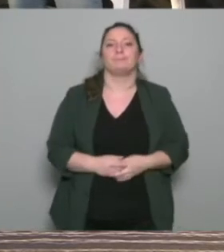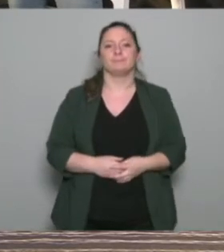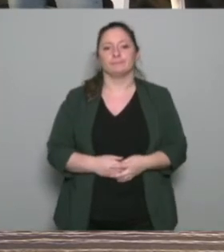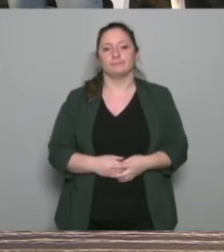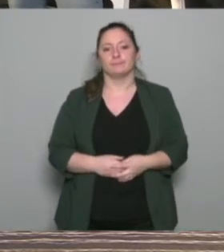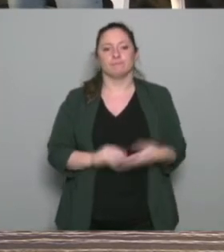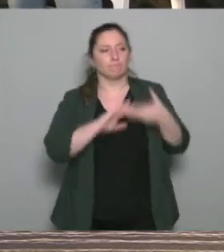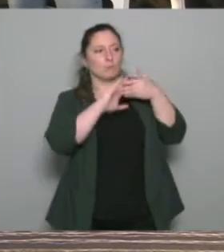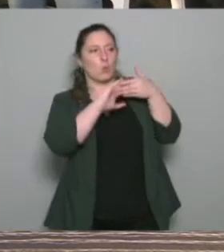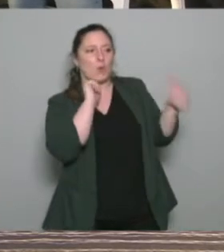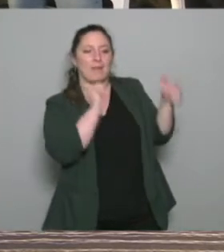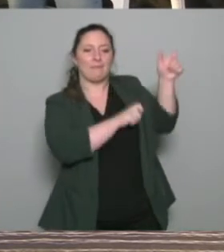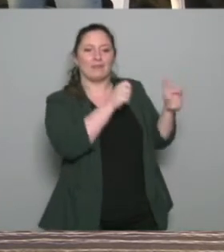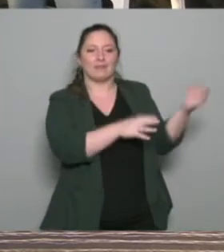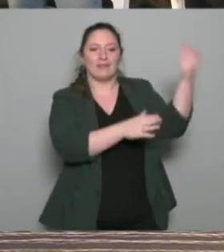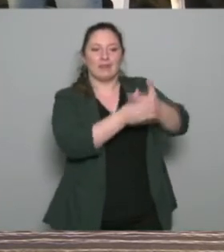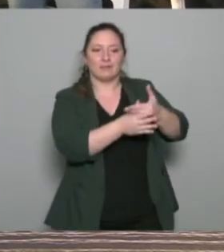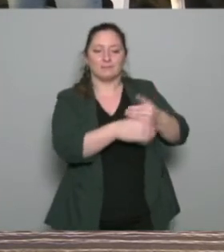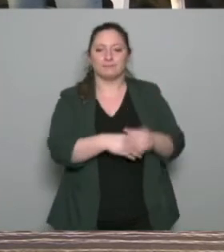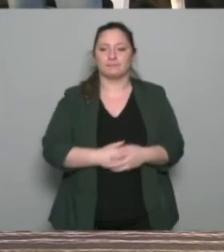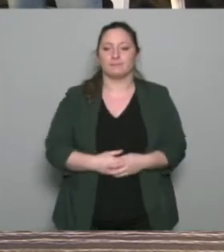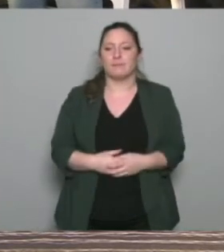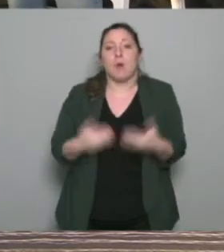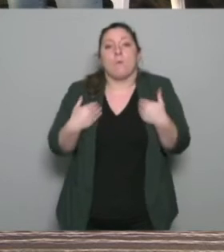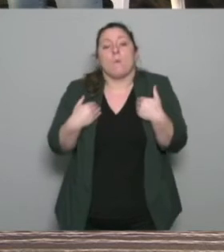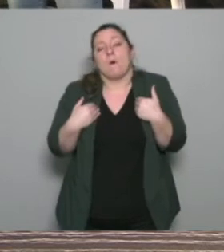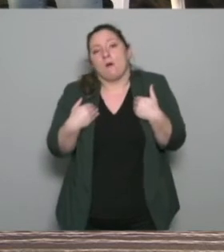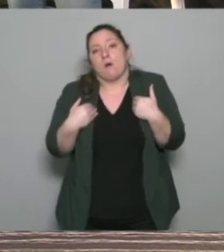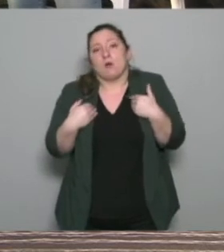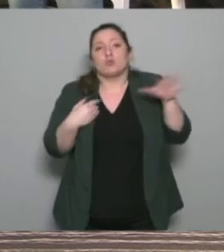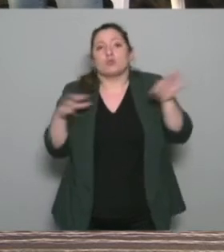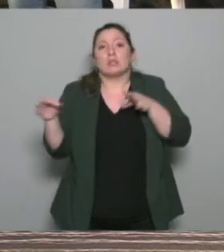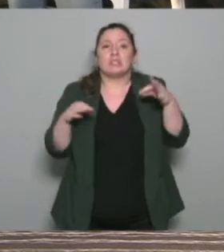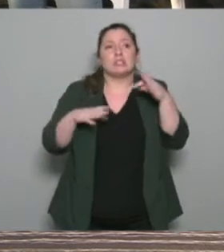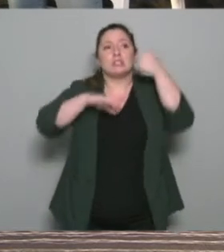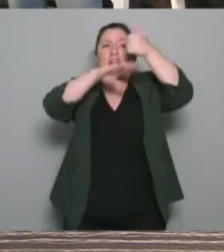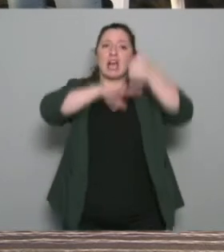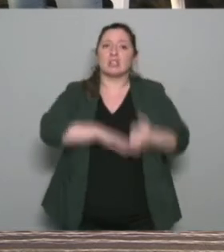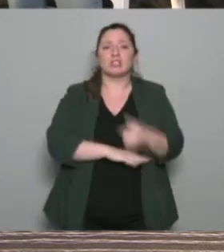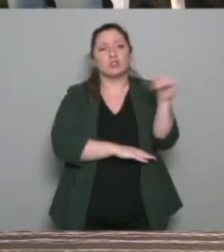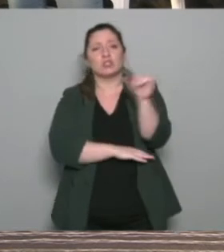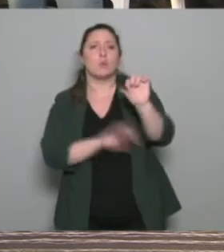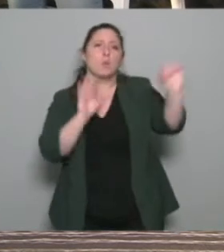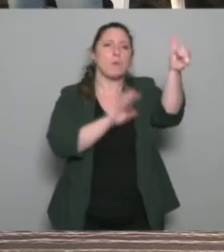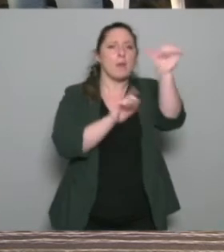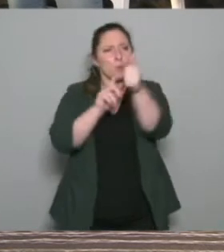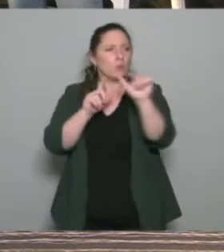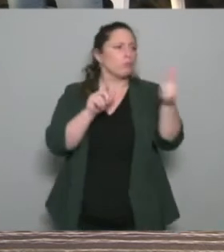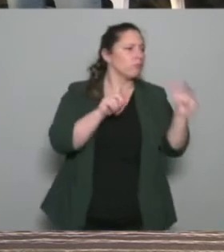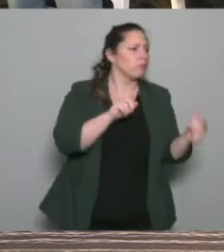parole à nos intervenants. Alors, je n pas fait le choix de hiérarchiser. Les interventions,